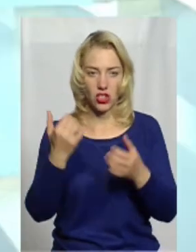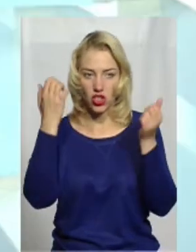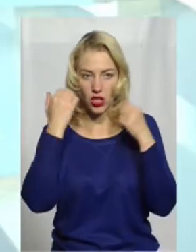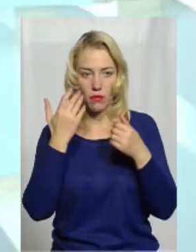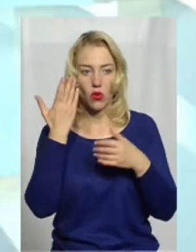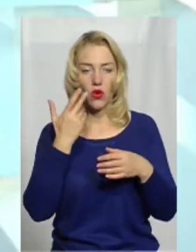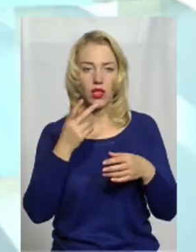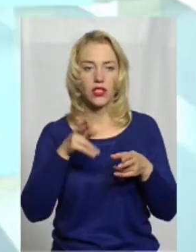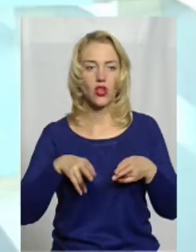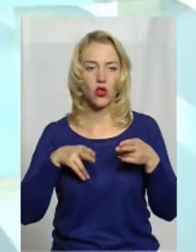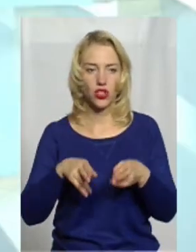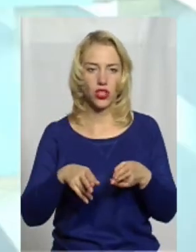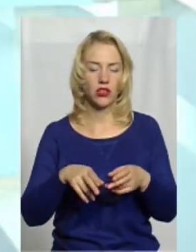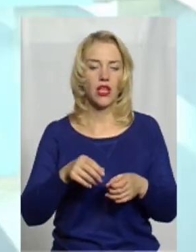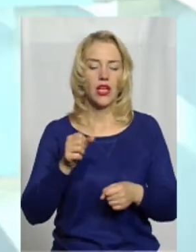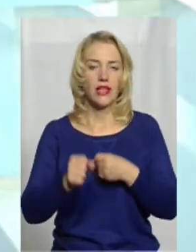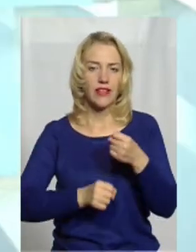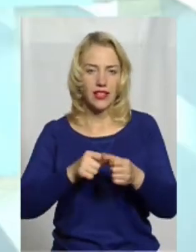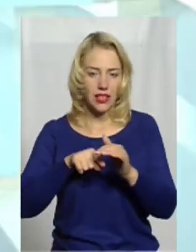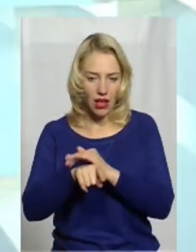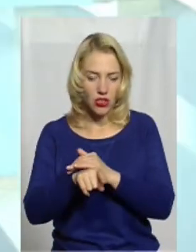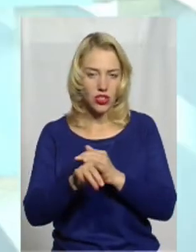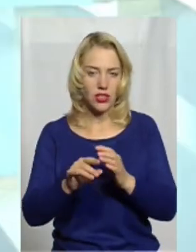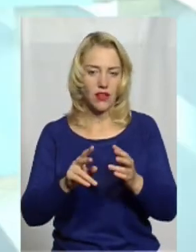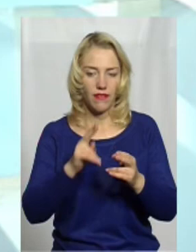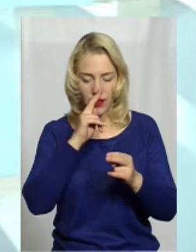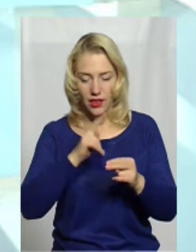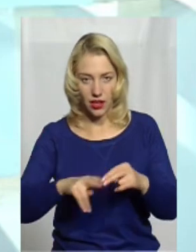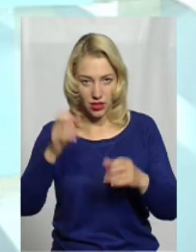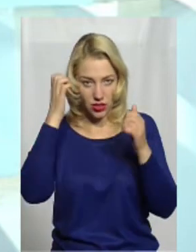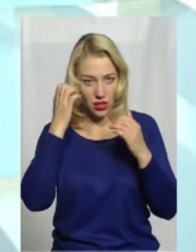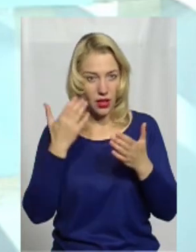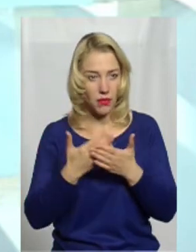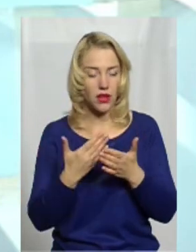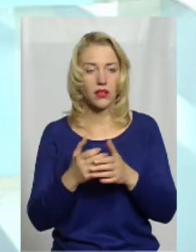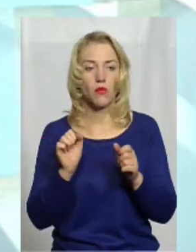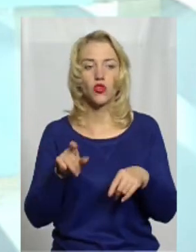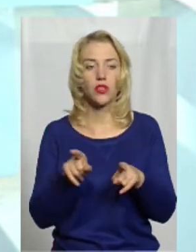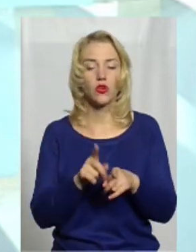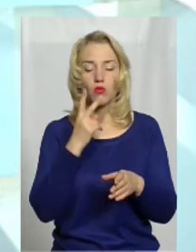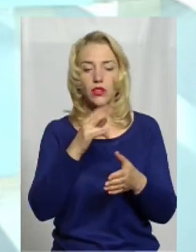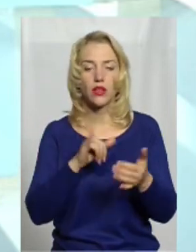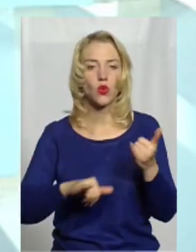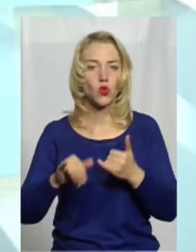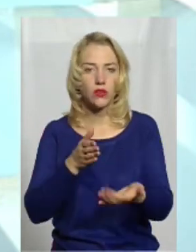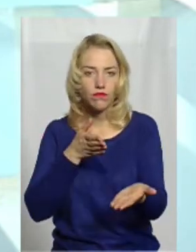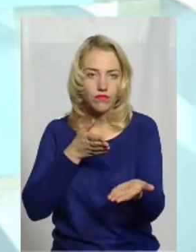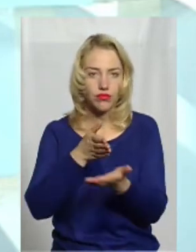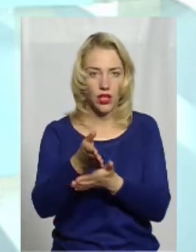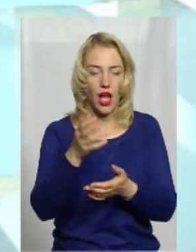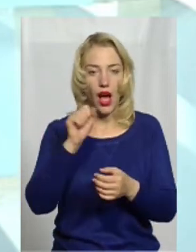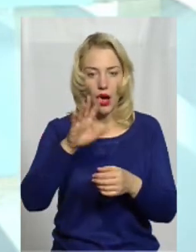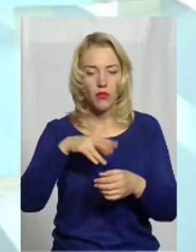втікаючий мог втратити по шляху слідування. Також може показати напрямок відходу злочинців і завдяки камерам